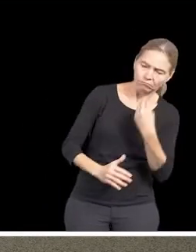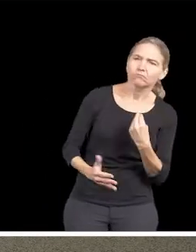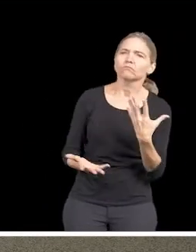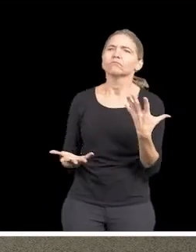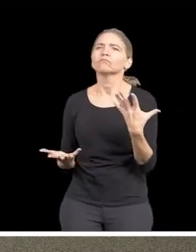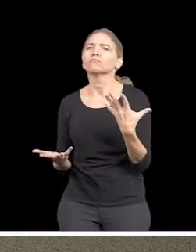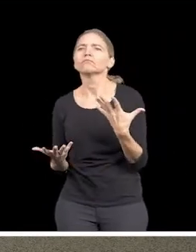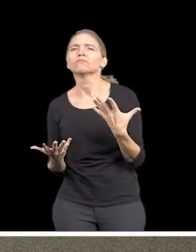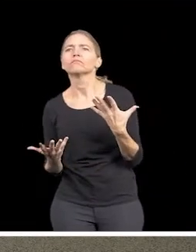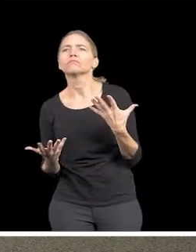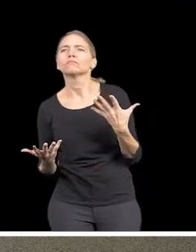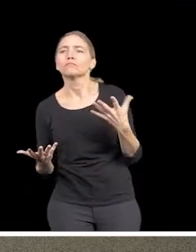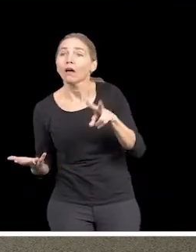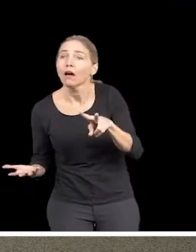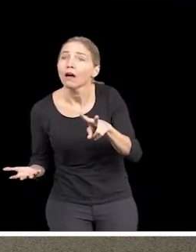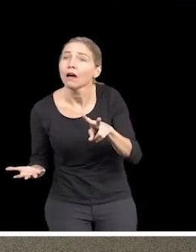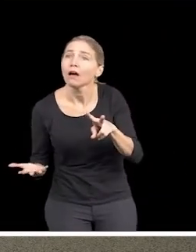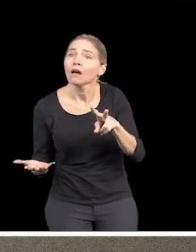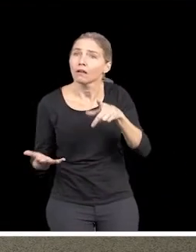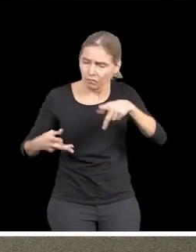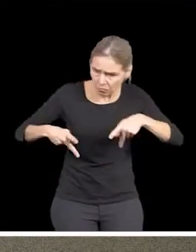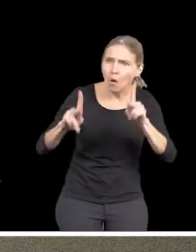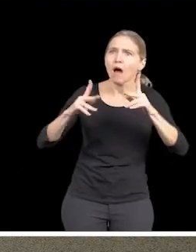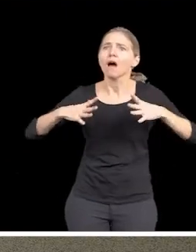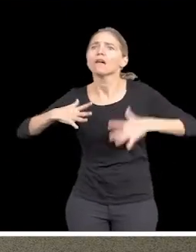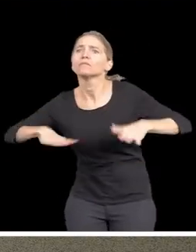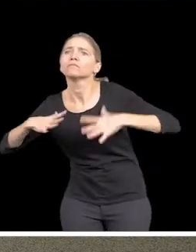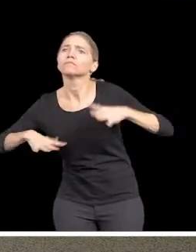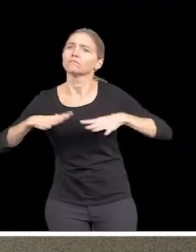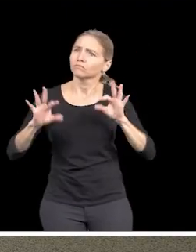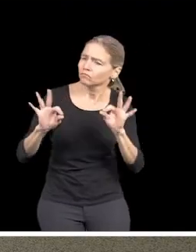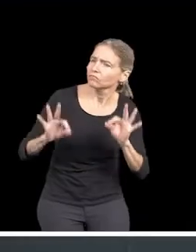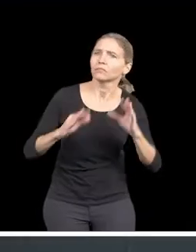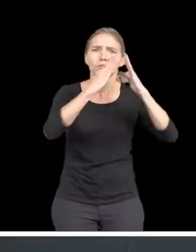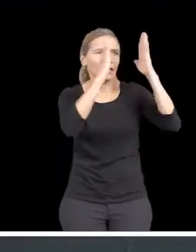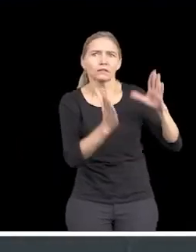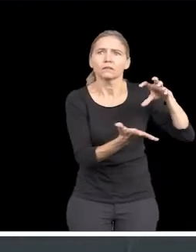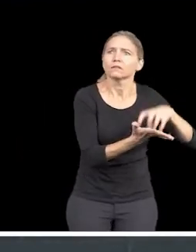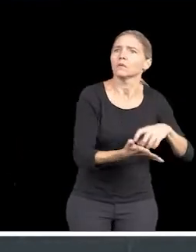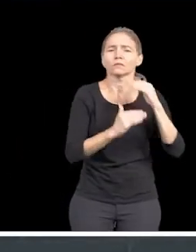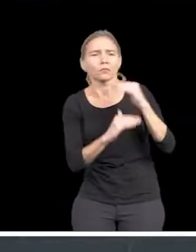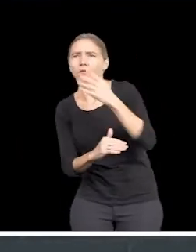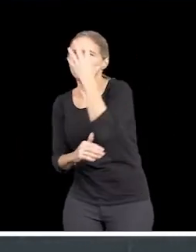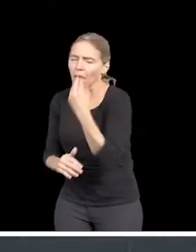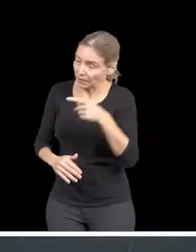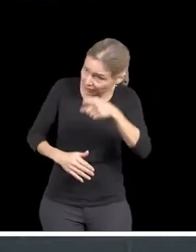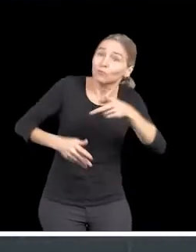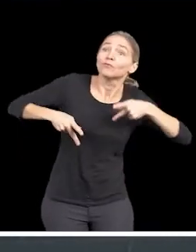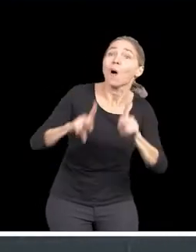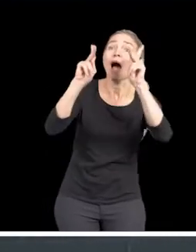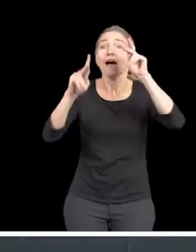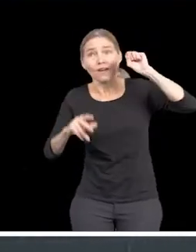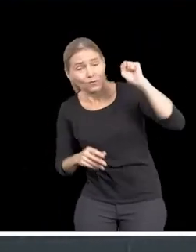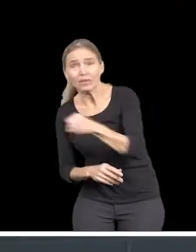Pourtant, t'as le droit d'être vêtu et tu as le droit d'avoir un chez-toi pour dormir. Tu as le droit d'être vêtu et